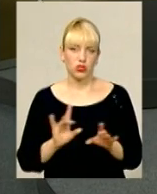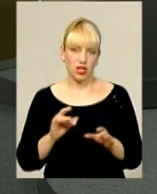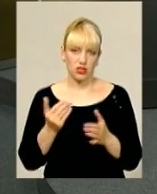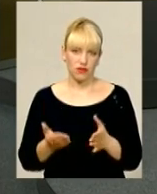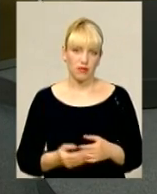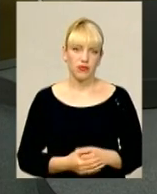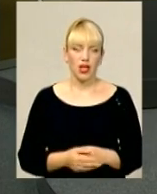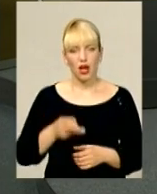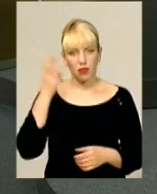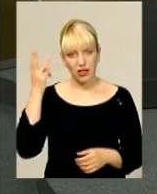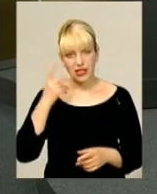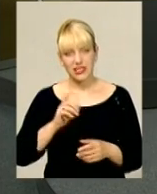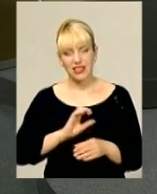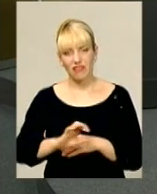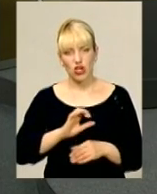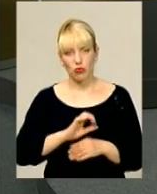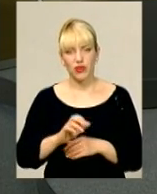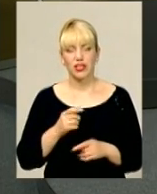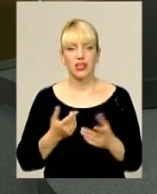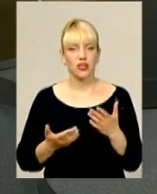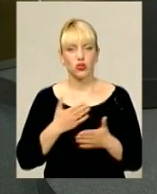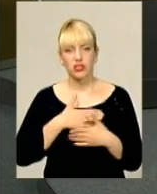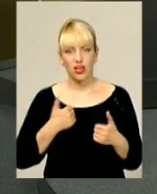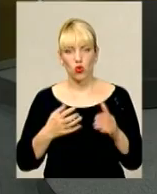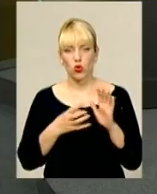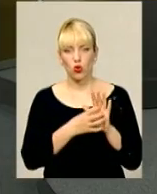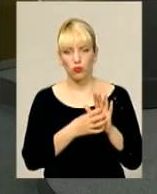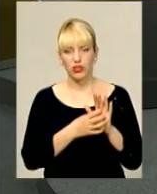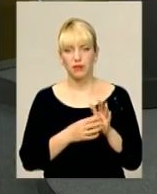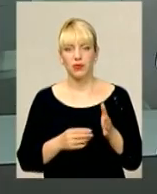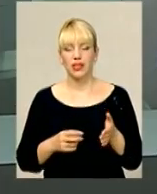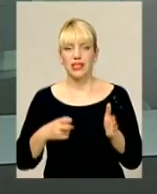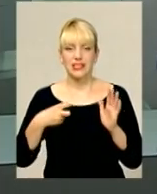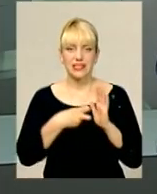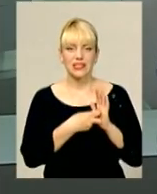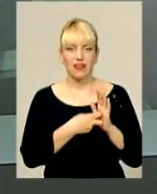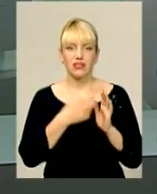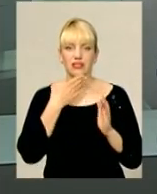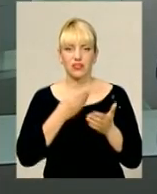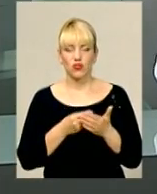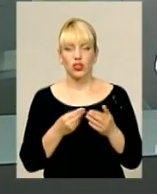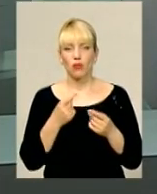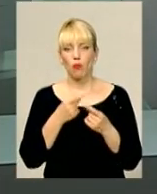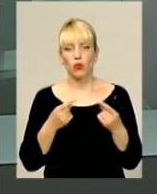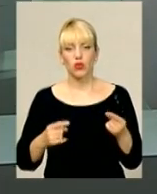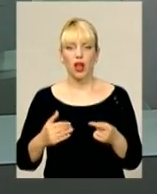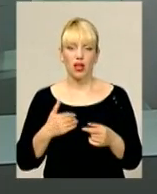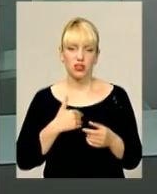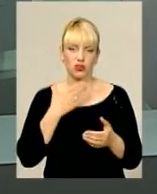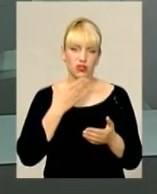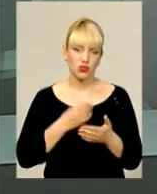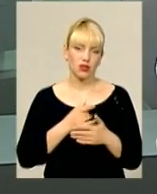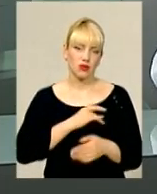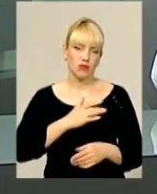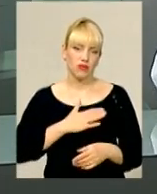А хмельницькі виробники, якщо вони не захочуть логотип ставити хмельниччини на свою продукцію, а захочуть логотип своєї